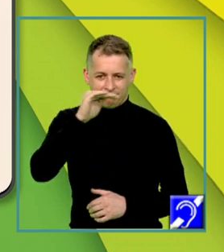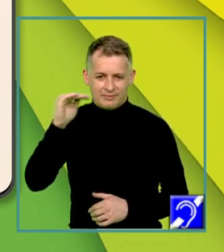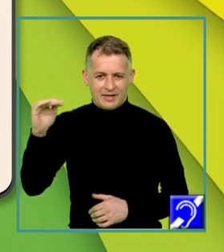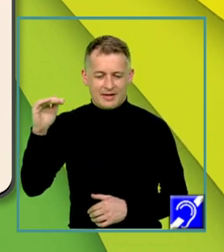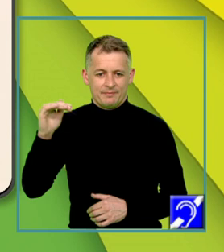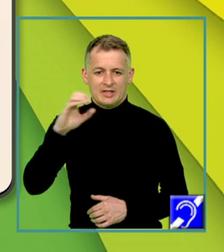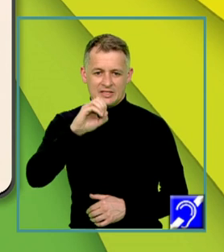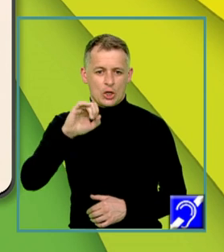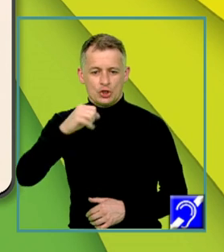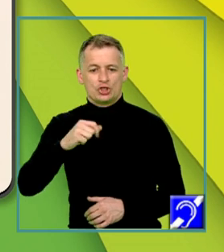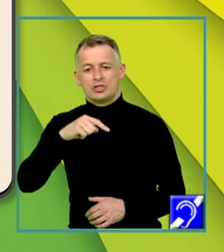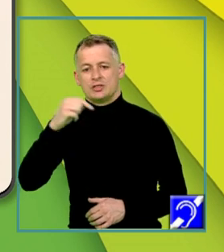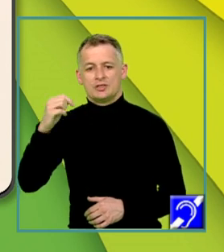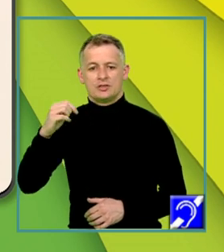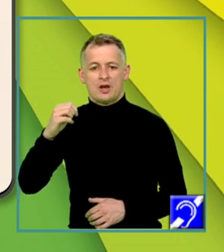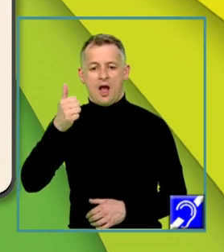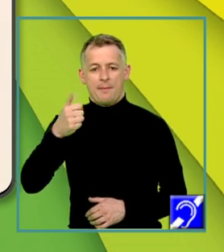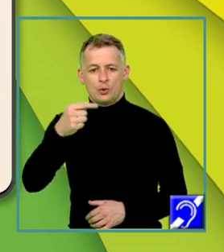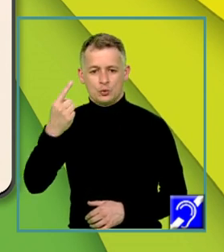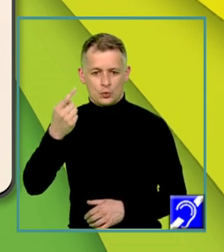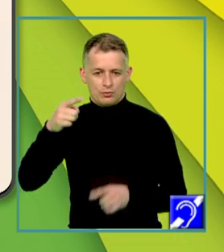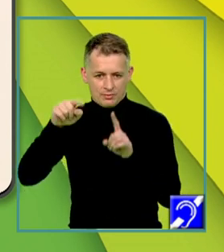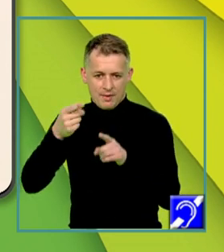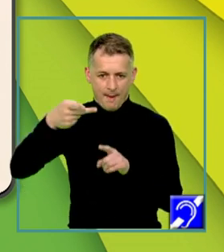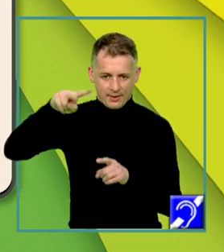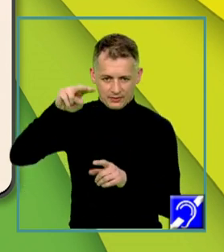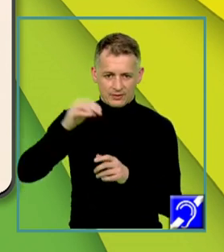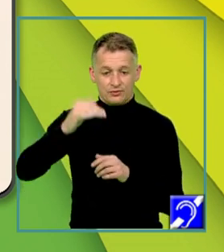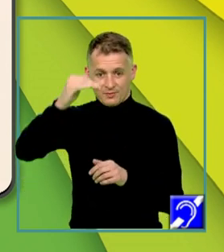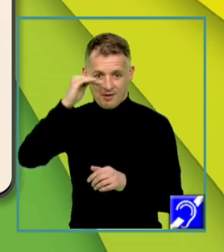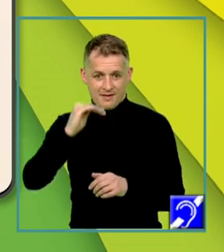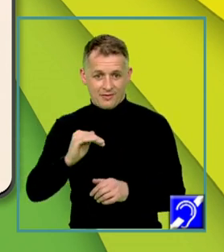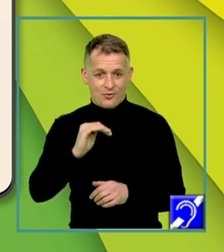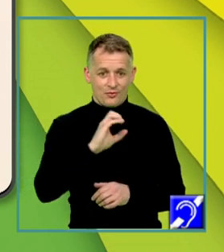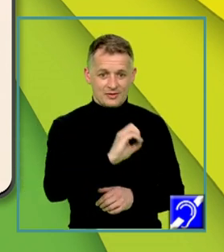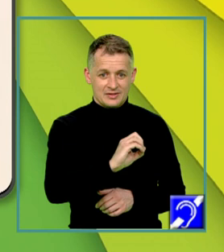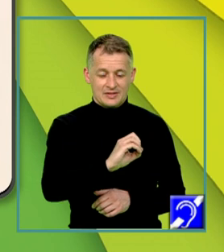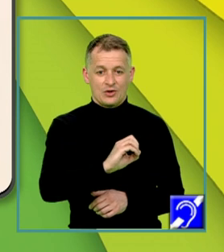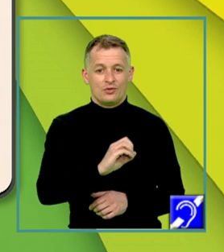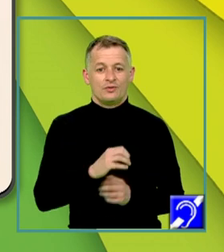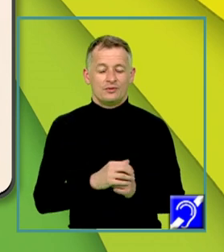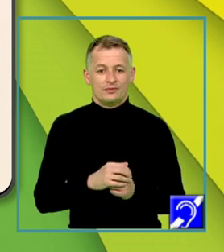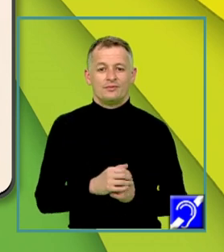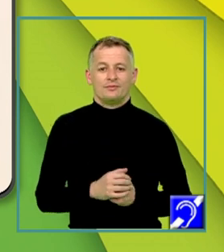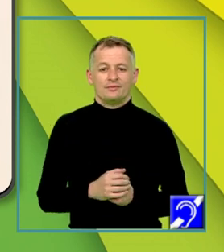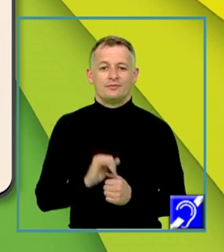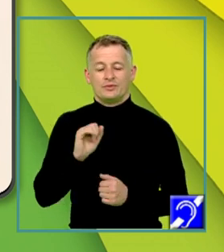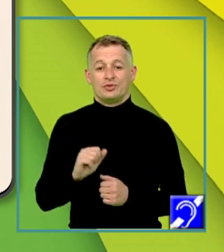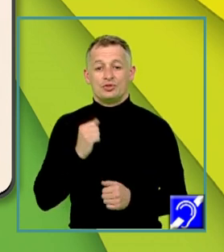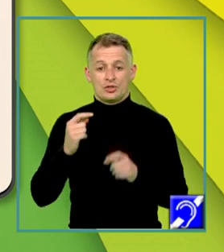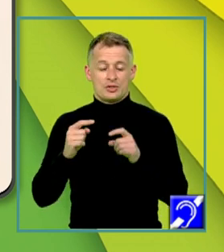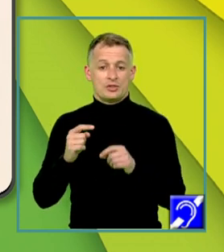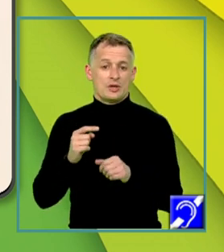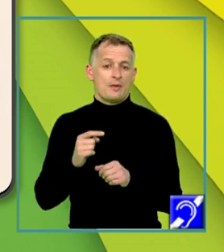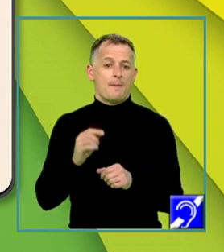elementele 0 și A minus 1 la pătrat și pe linia a doua elementele egale cu 0 și matricea